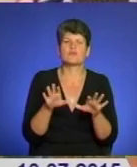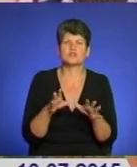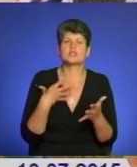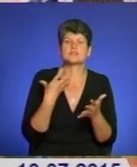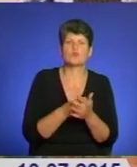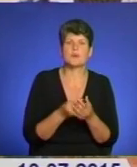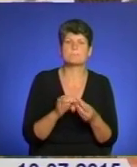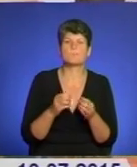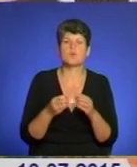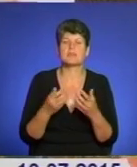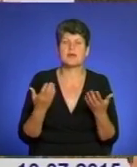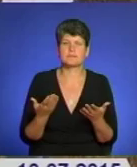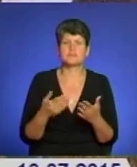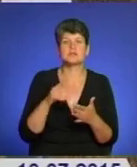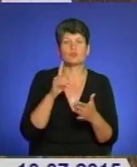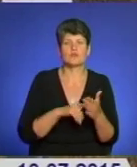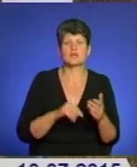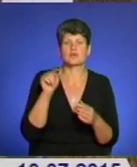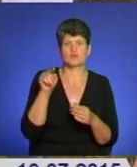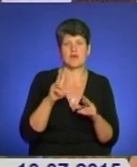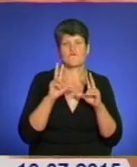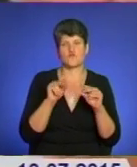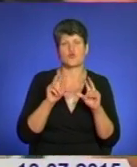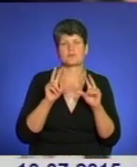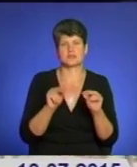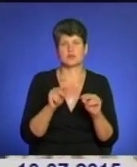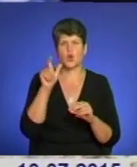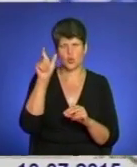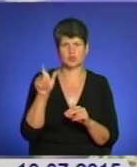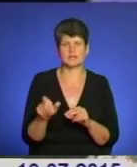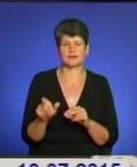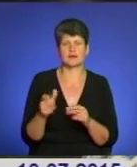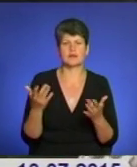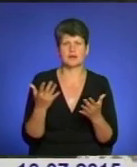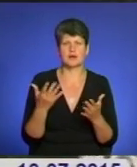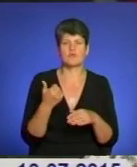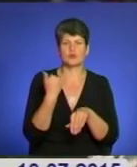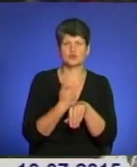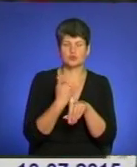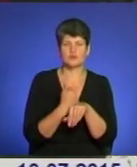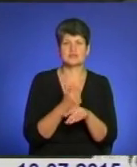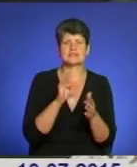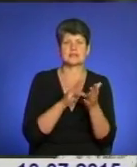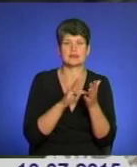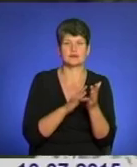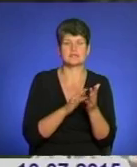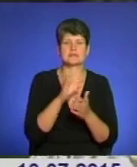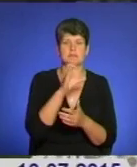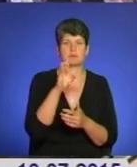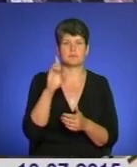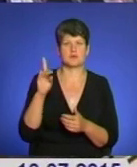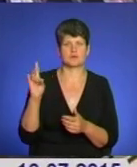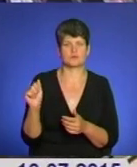свої проблеми. Чи повірить вона в обіцянки? Людина, яка в основі стратегії репрезентована Степаном